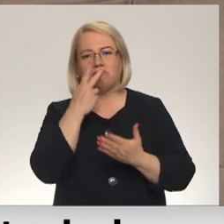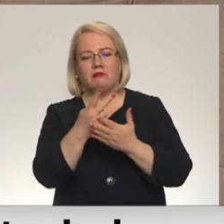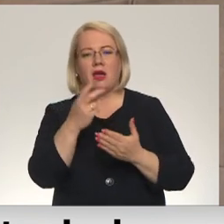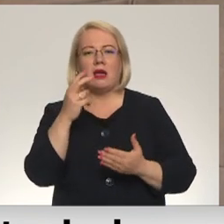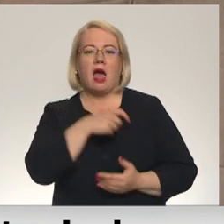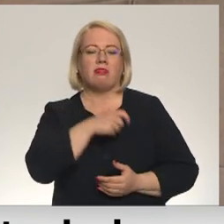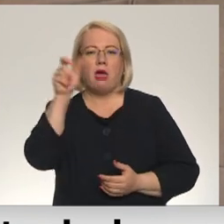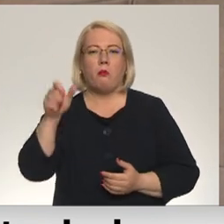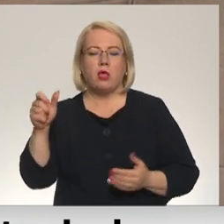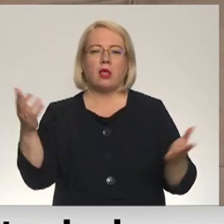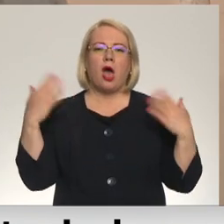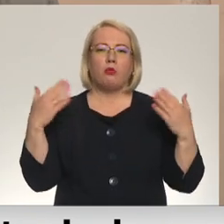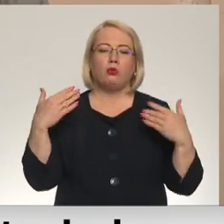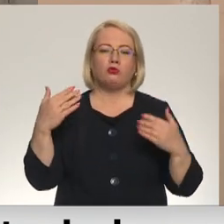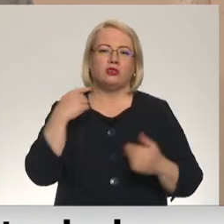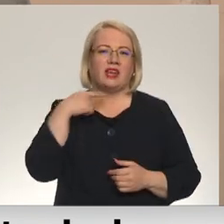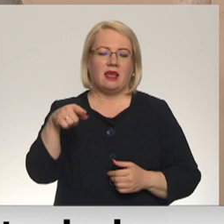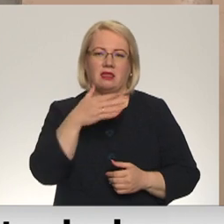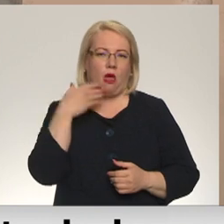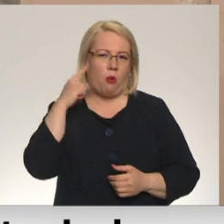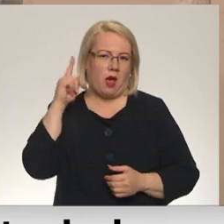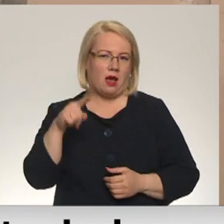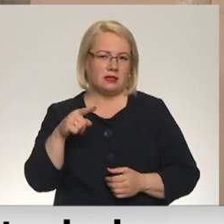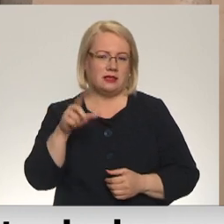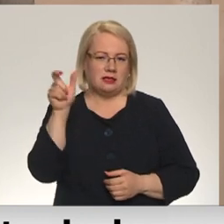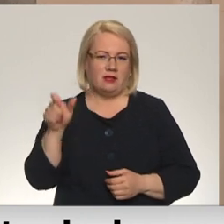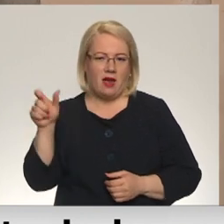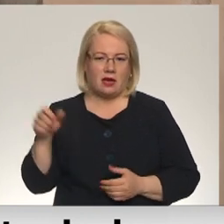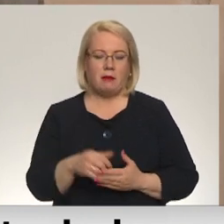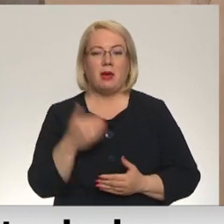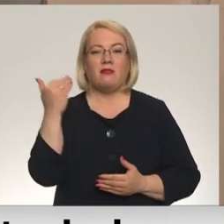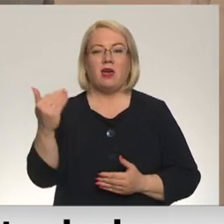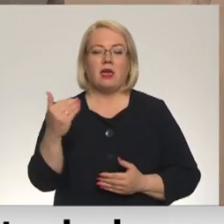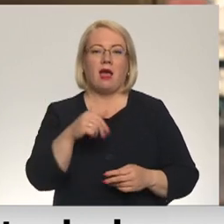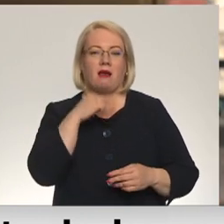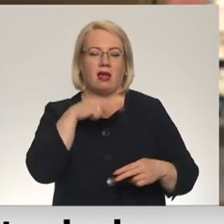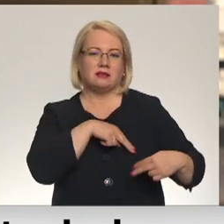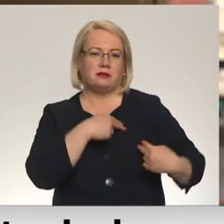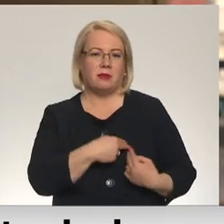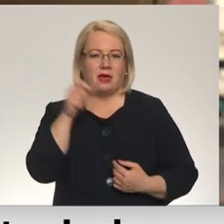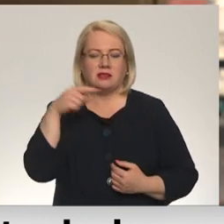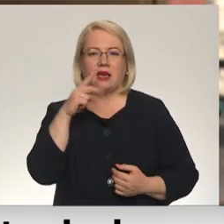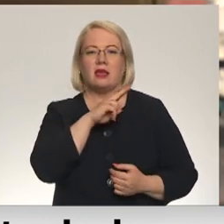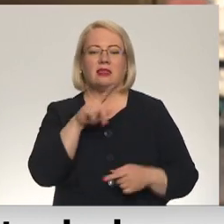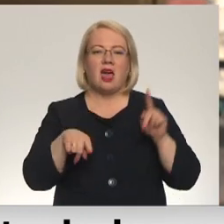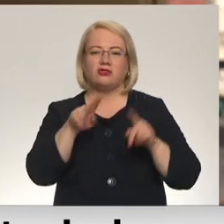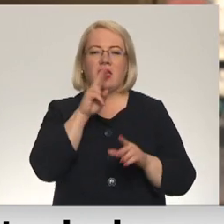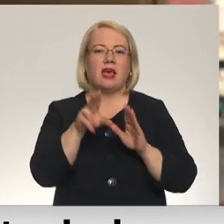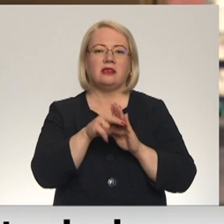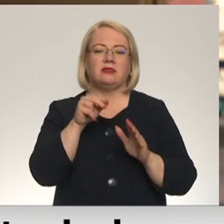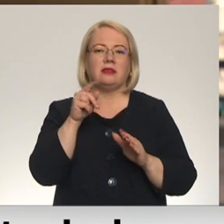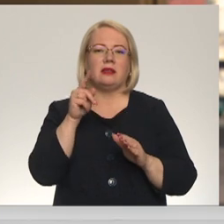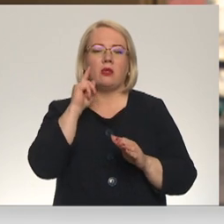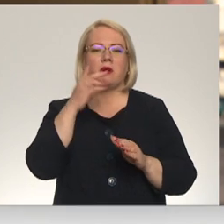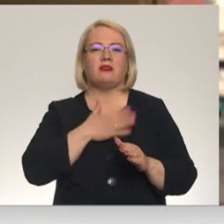nebūtu jāzina vēlētājiem. Viņa skolas biedrs Krišiāns uzskata, ka daļa ievēlēto neapzinās sava amata svarīgumu. Tā